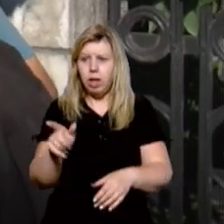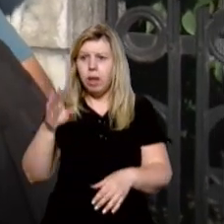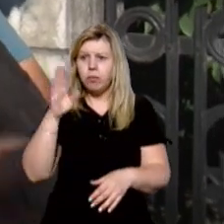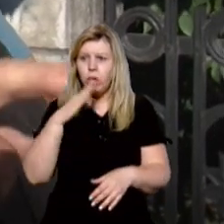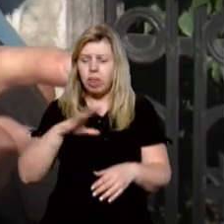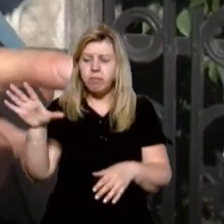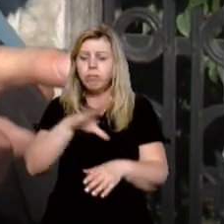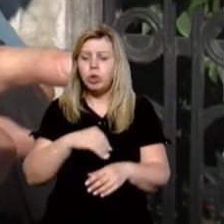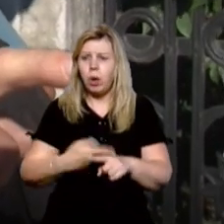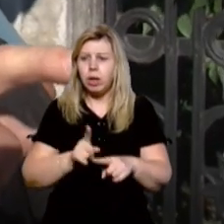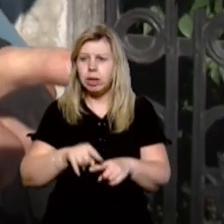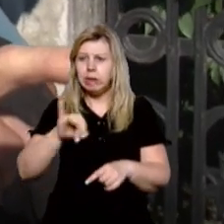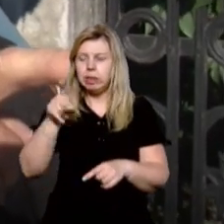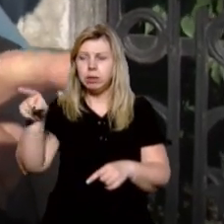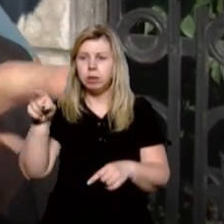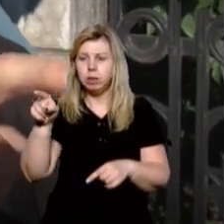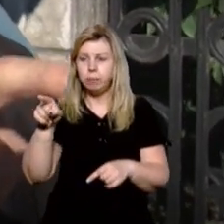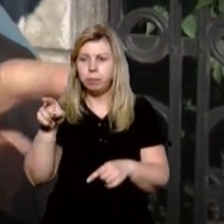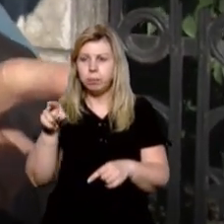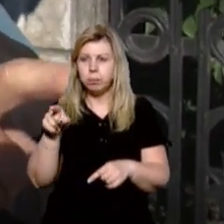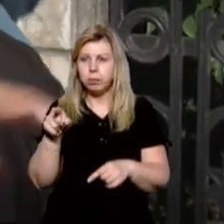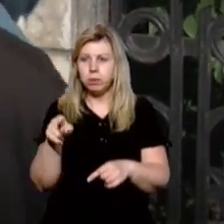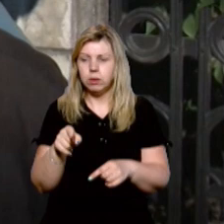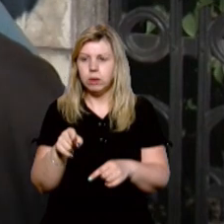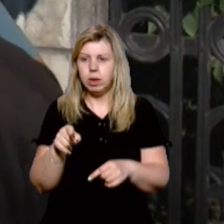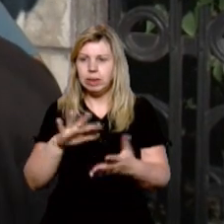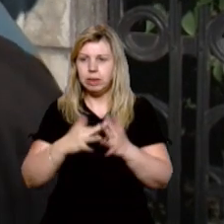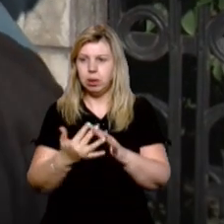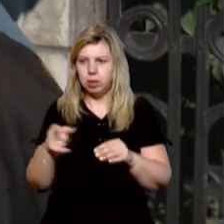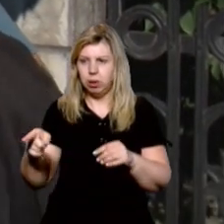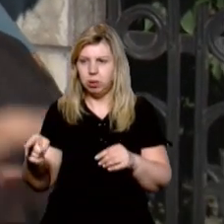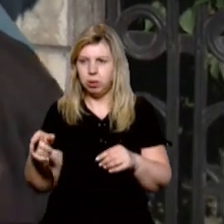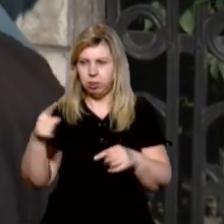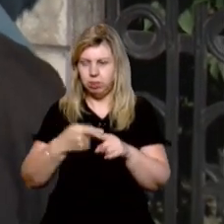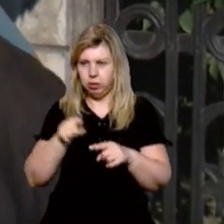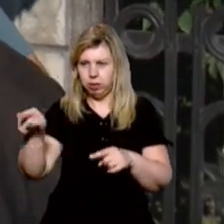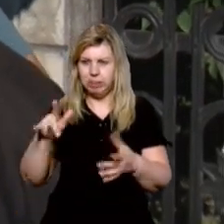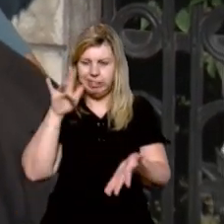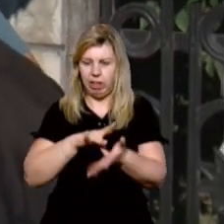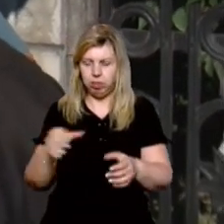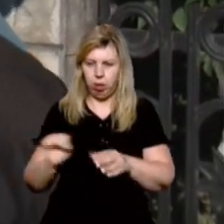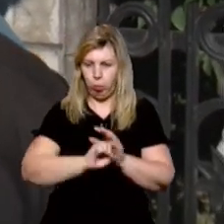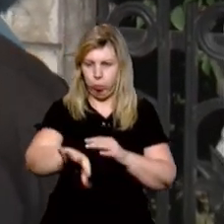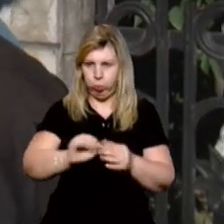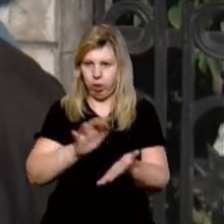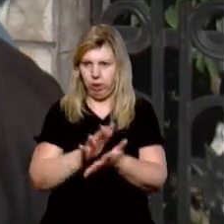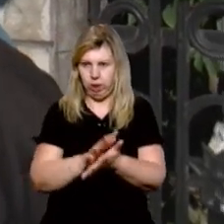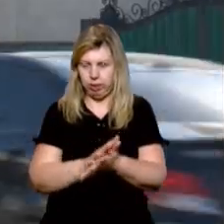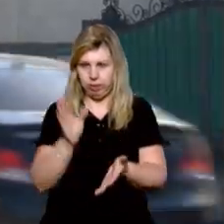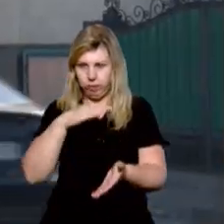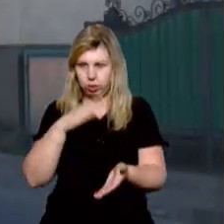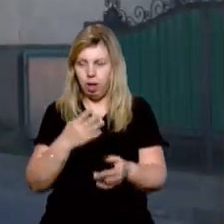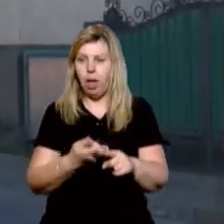вода йде з цього, з цього села, не з цього, а з центру. Сюди вся тече.